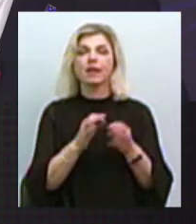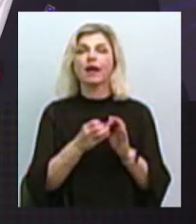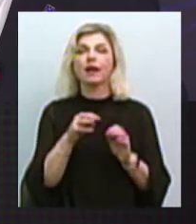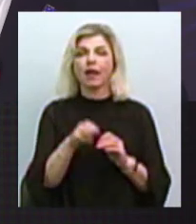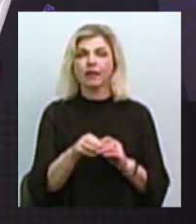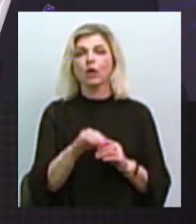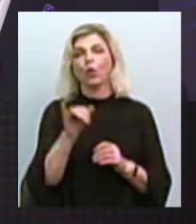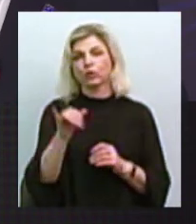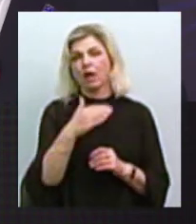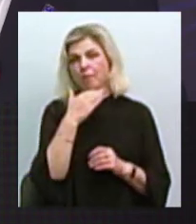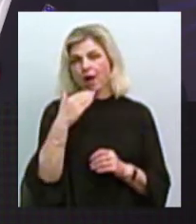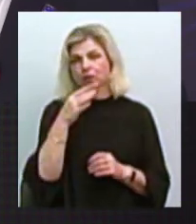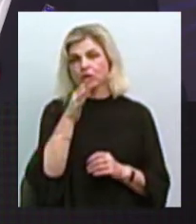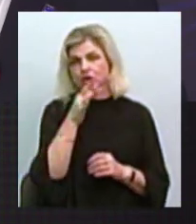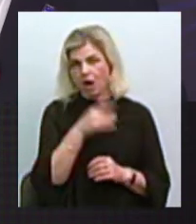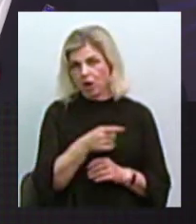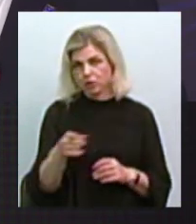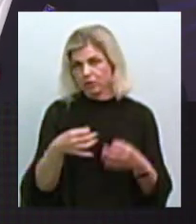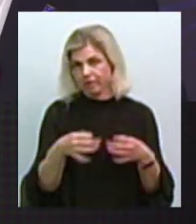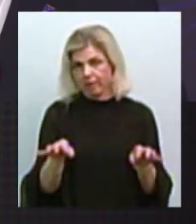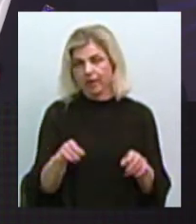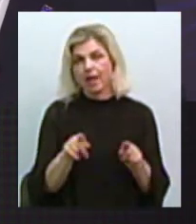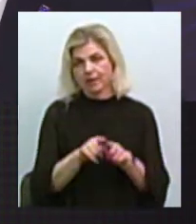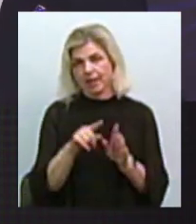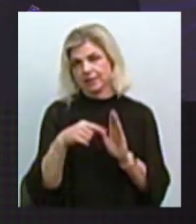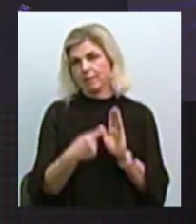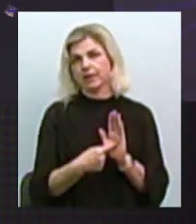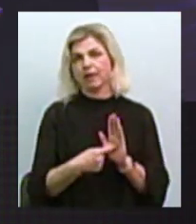вони мають багато часу. Тому саме ось таке запитання.